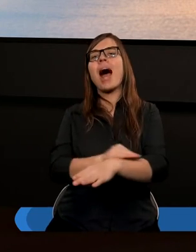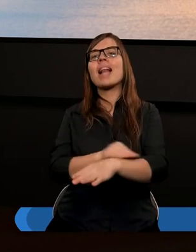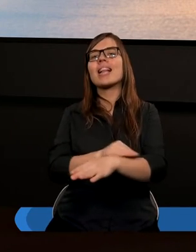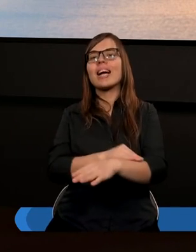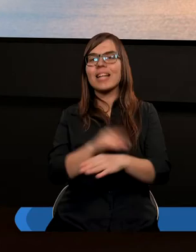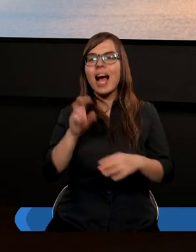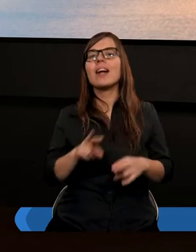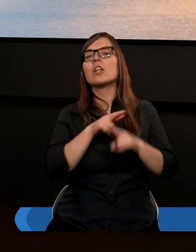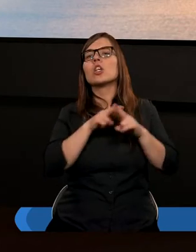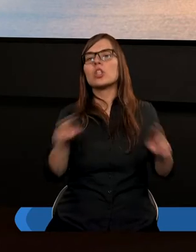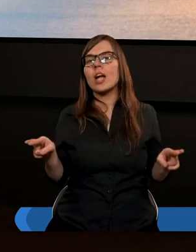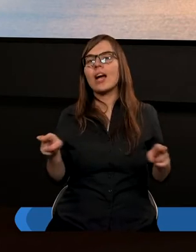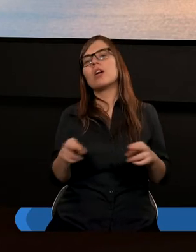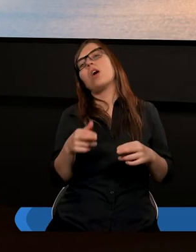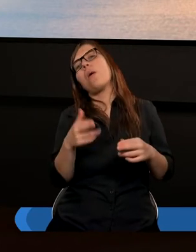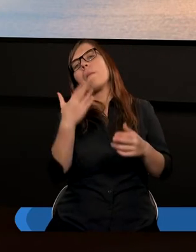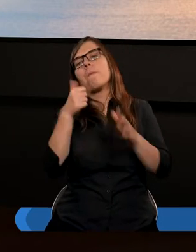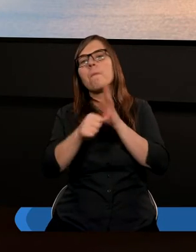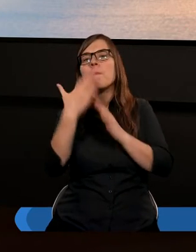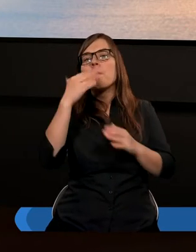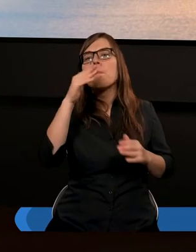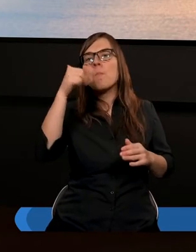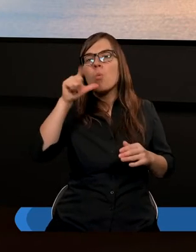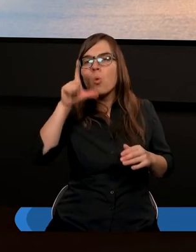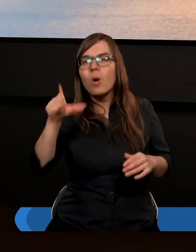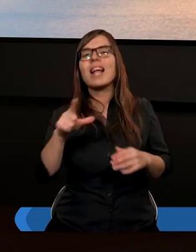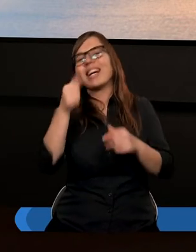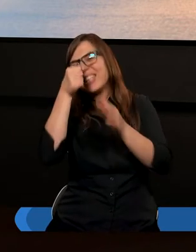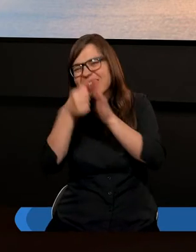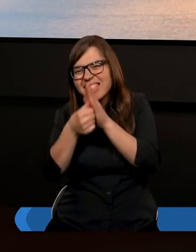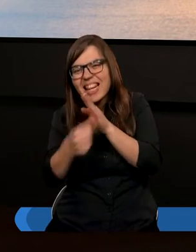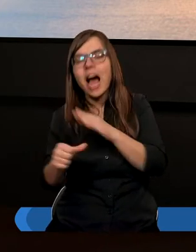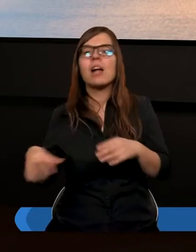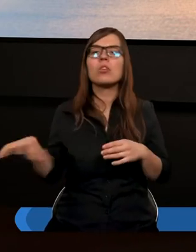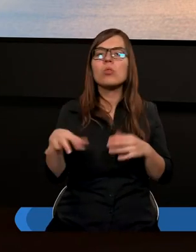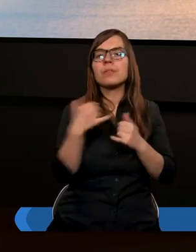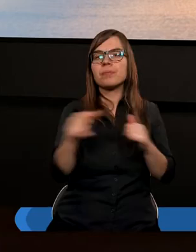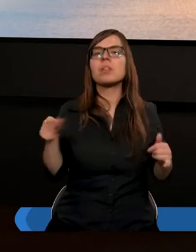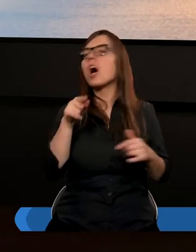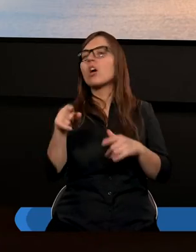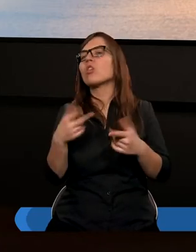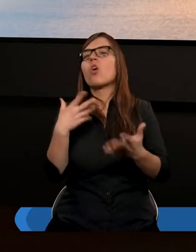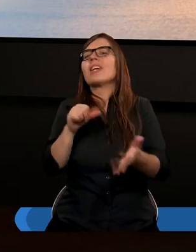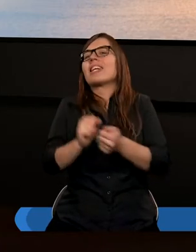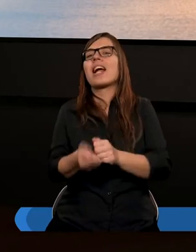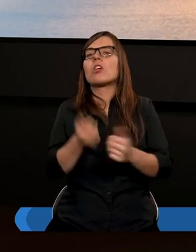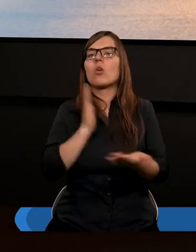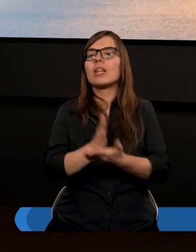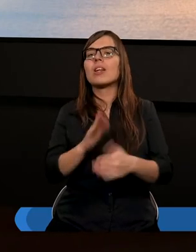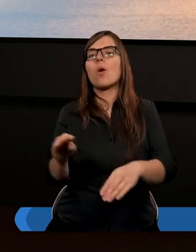materialnych rzeczy. Mól, rdza, złodzieje. No a przecież to nie są tylko